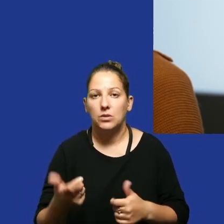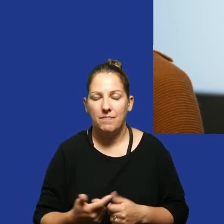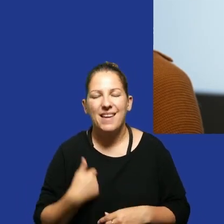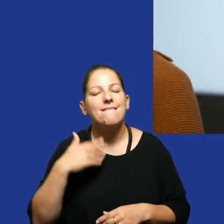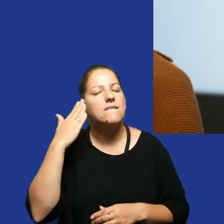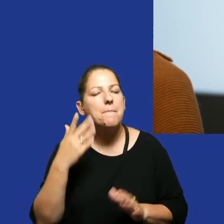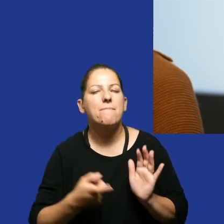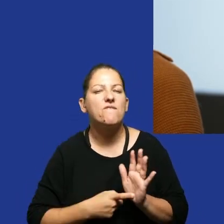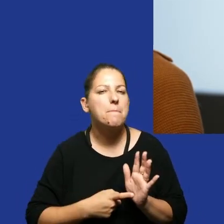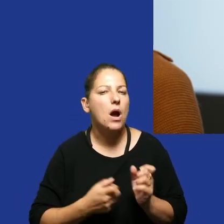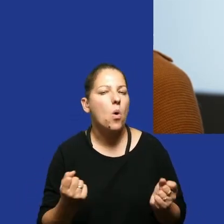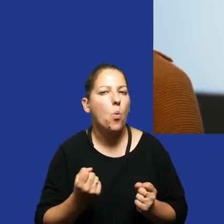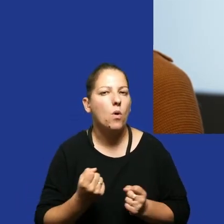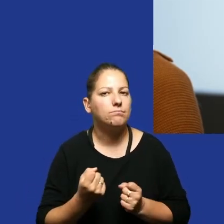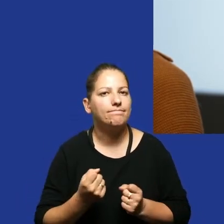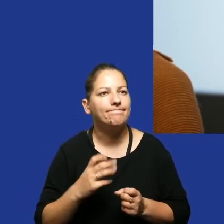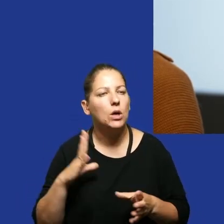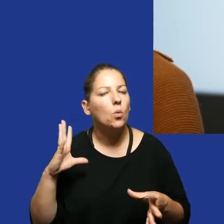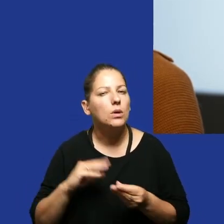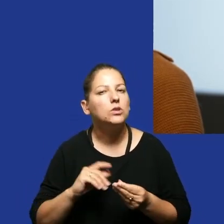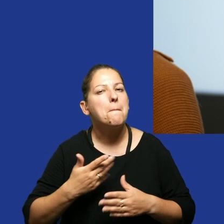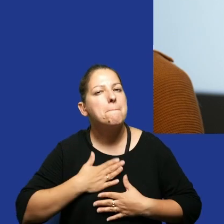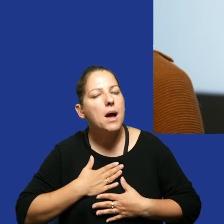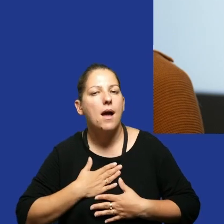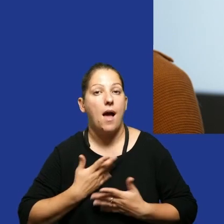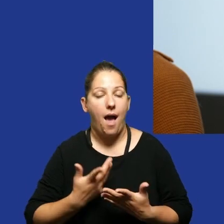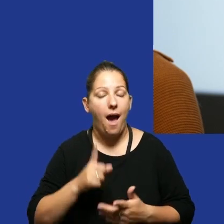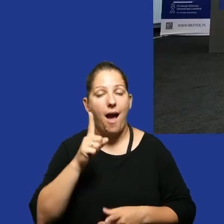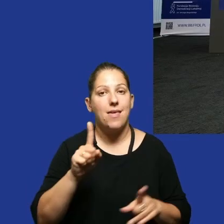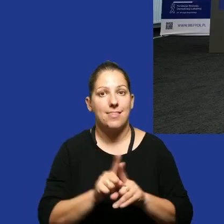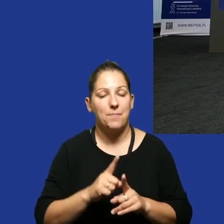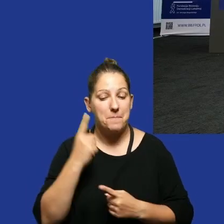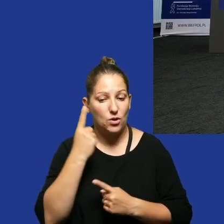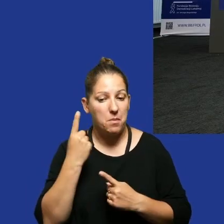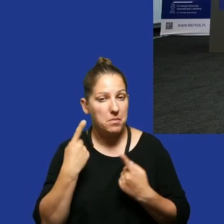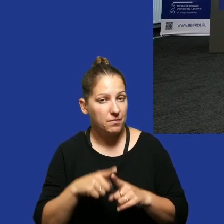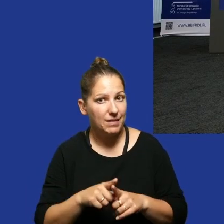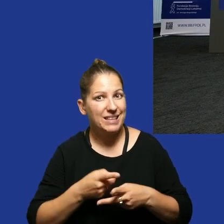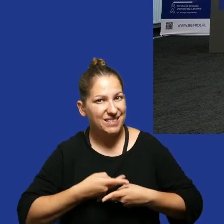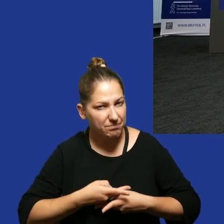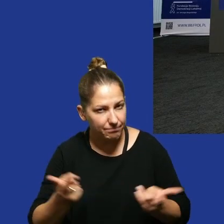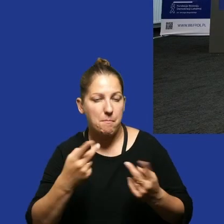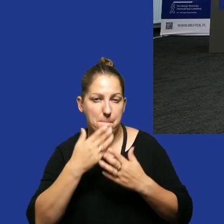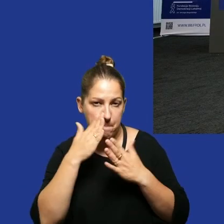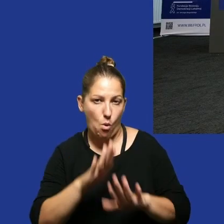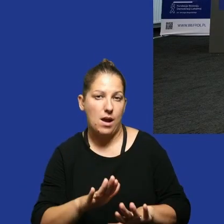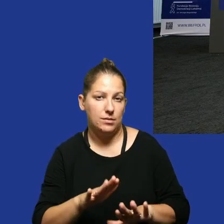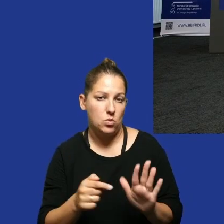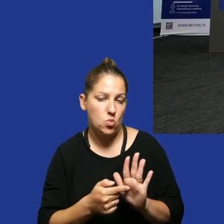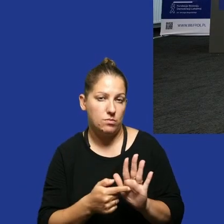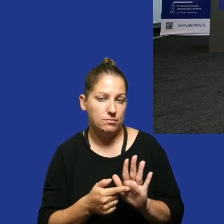Ja wiem, że to wymaga pewnych zasobów, żeby to zrobić, ale jednocześnie tak myślałem, żeby to jasno pokazać, bo